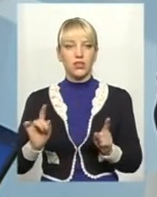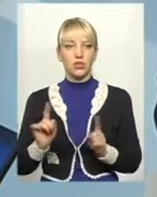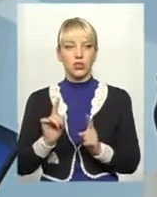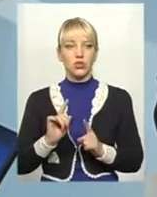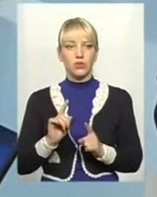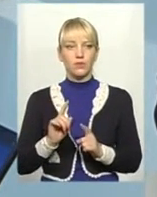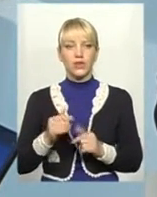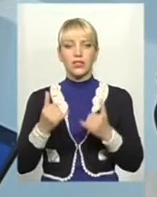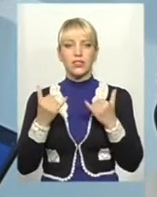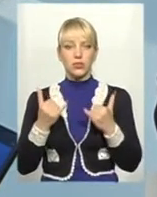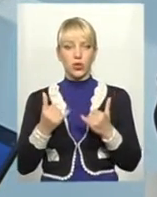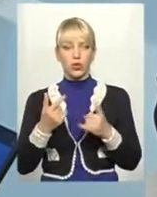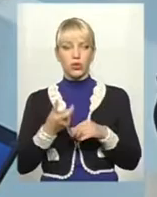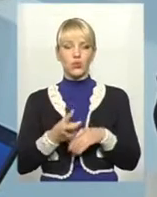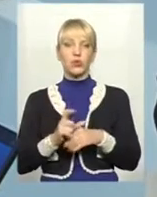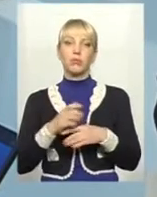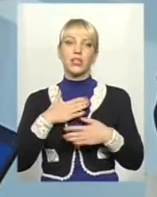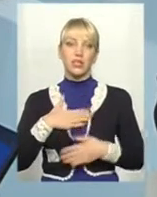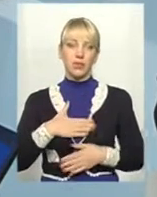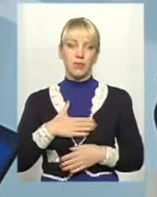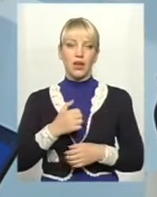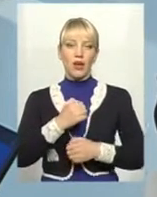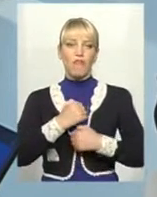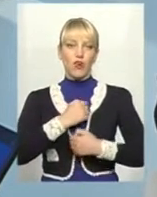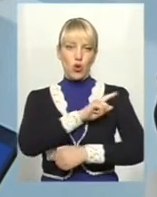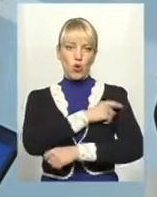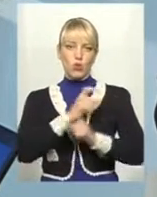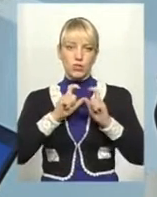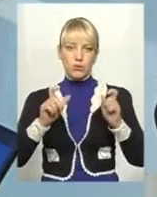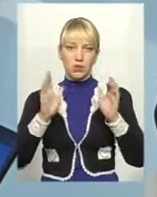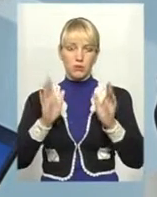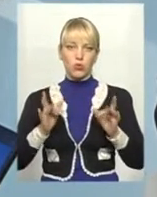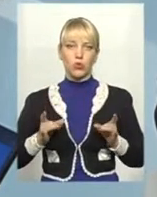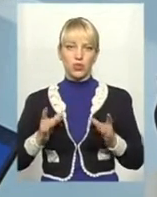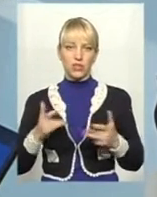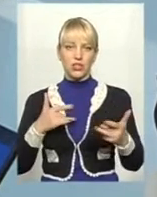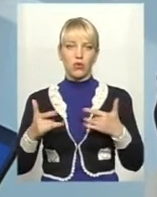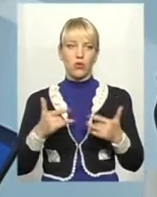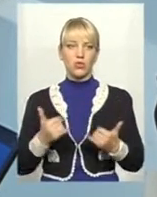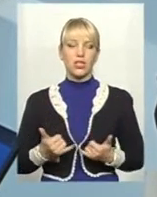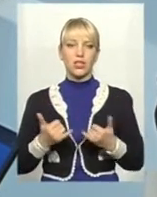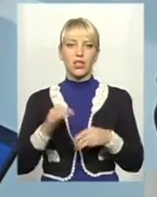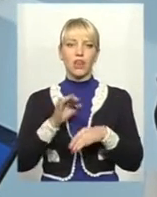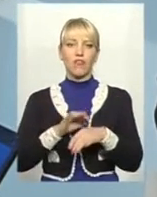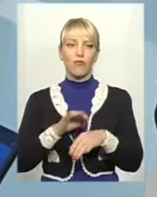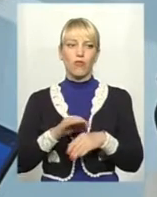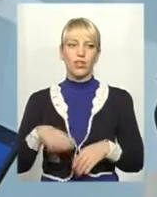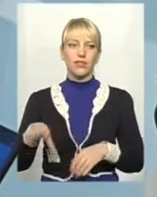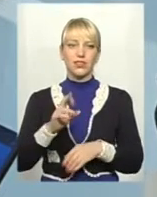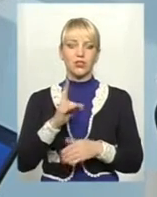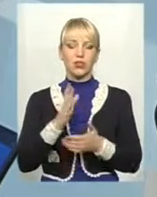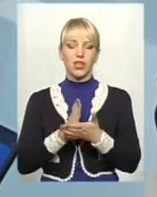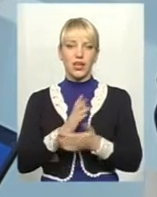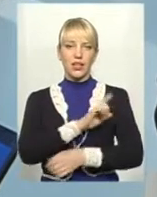сьогодні дуже приємно в госпіталі відбудеться урочистий такий концерт для хворих, всіх, які знаходяться на